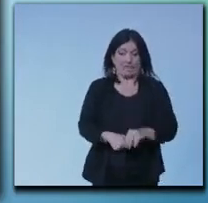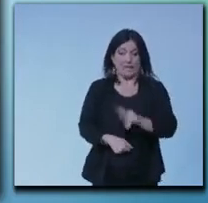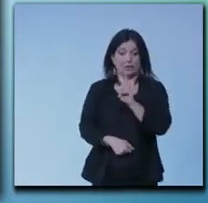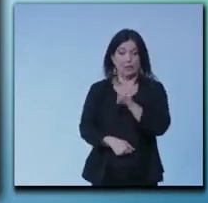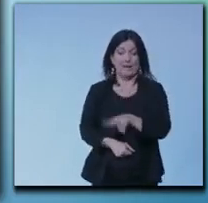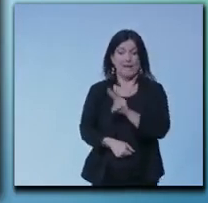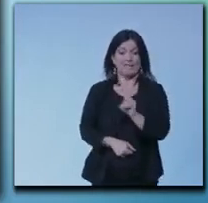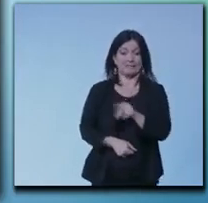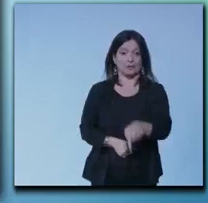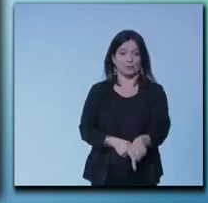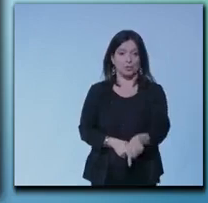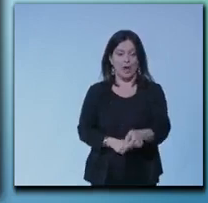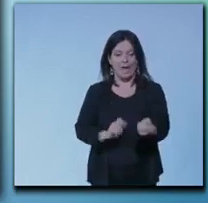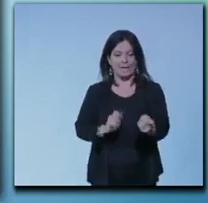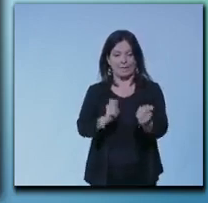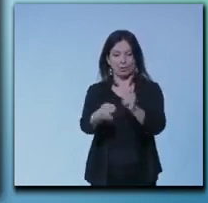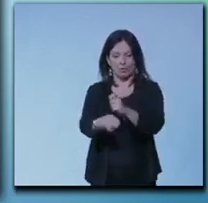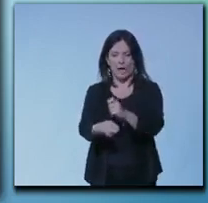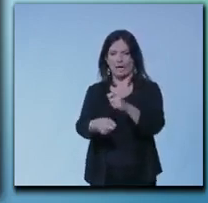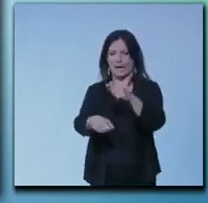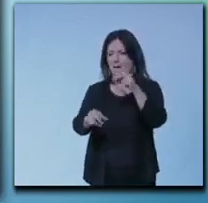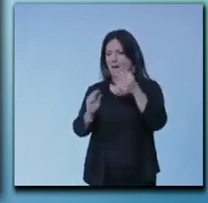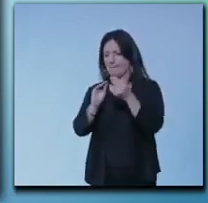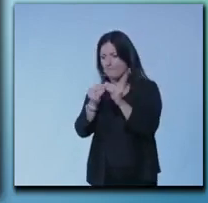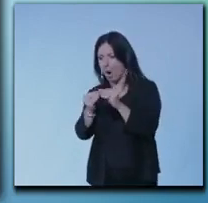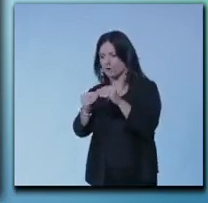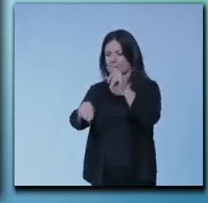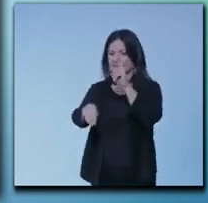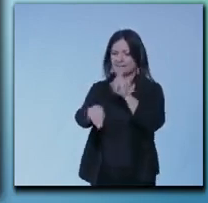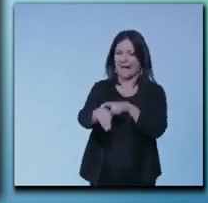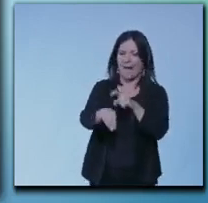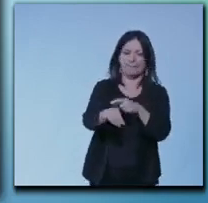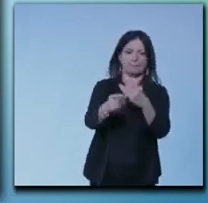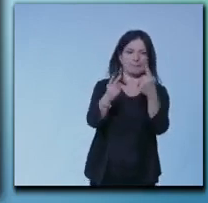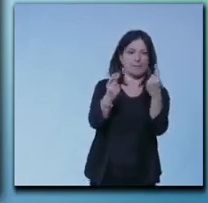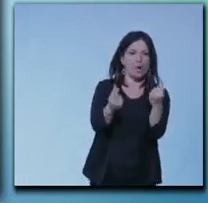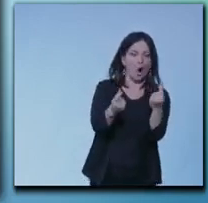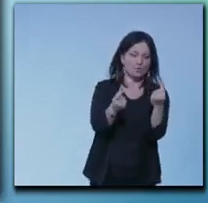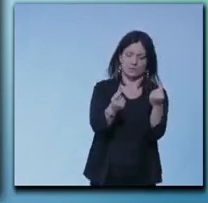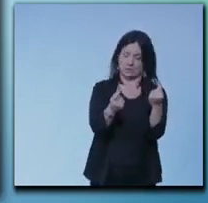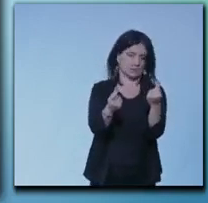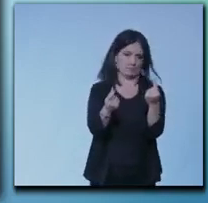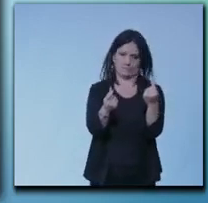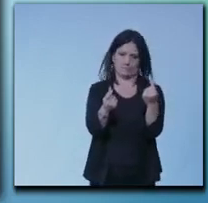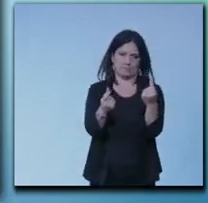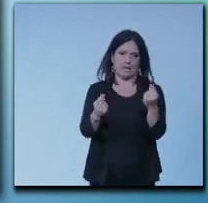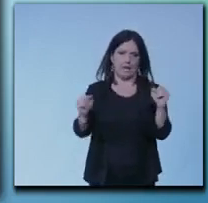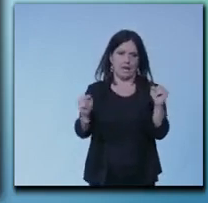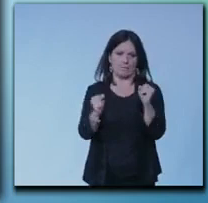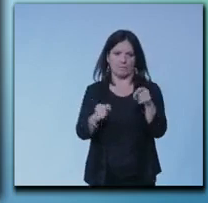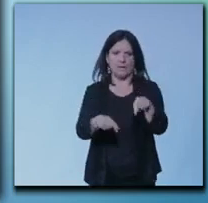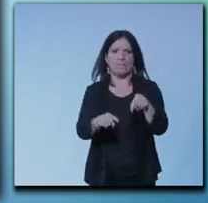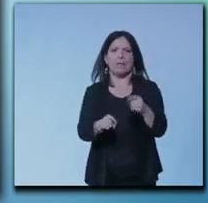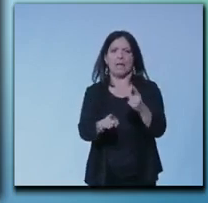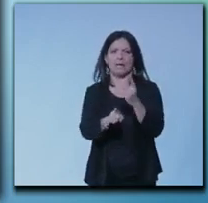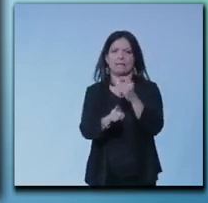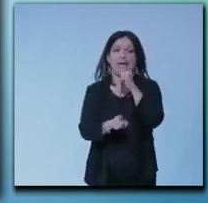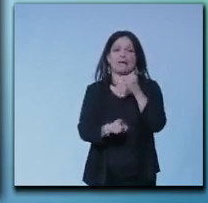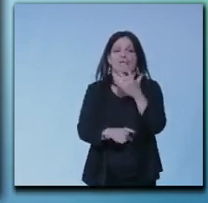quindi rimodulare modi, tempi e costi penso che sia un'operazione di serietà